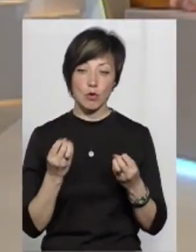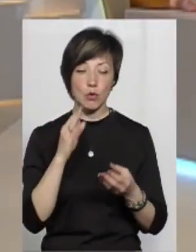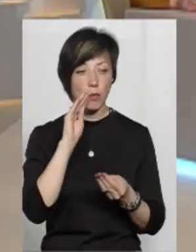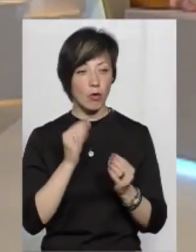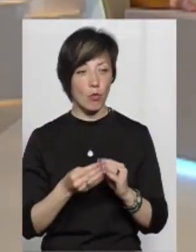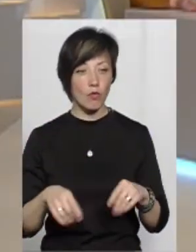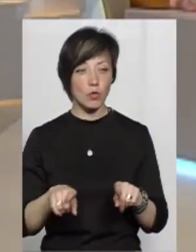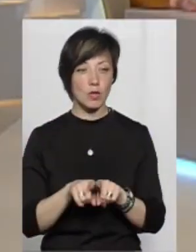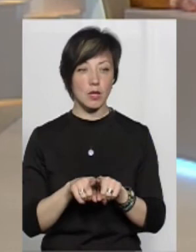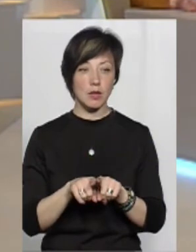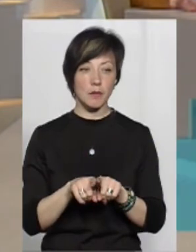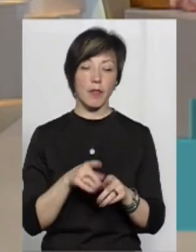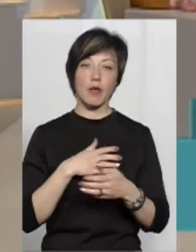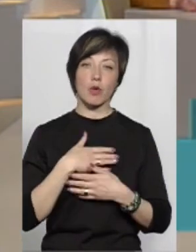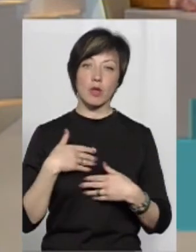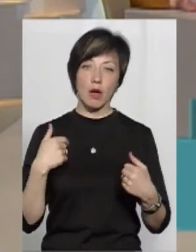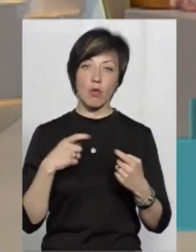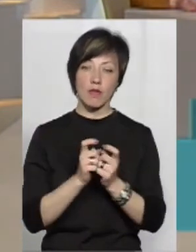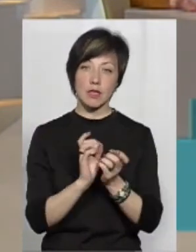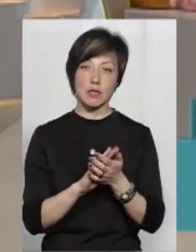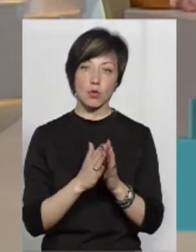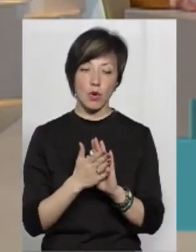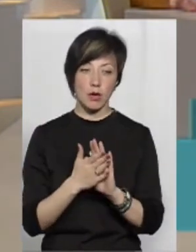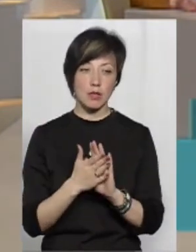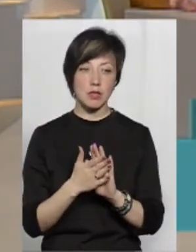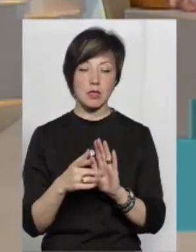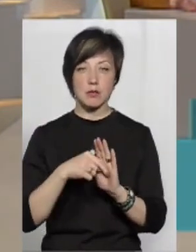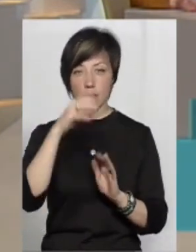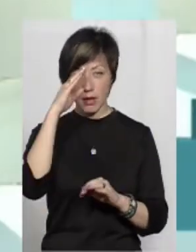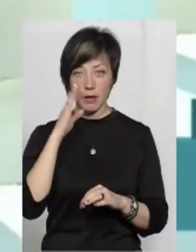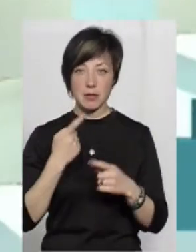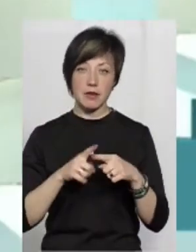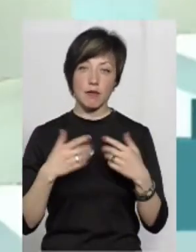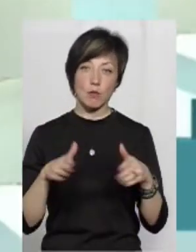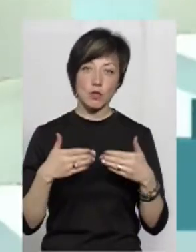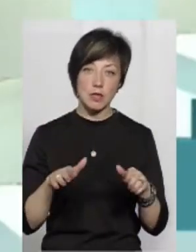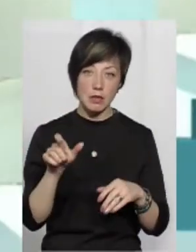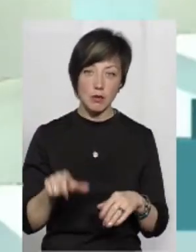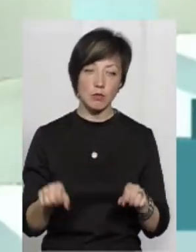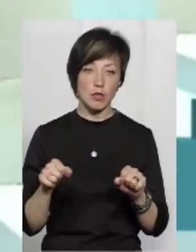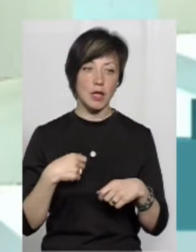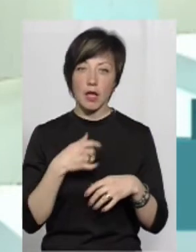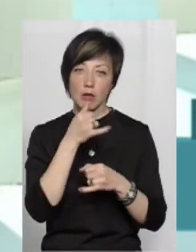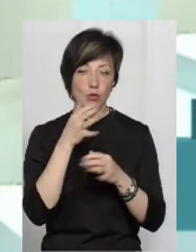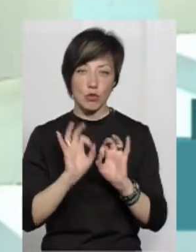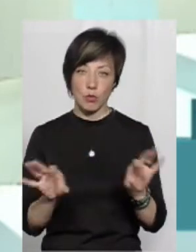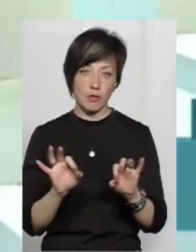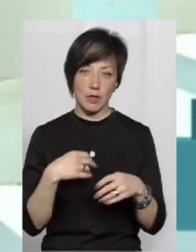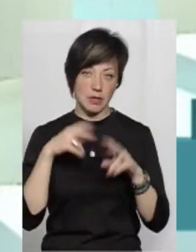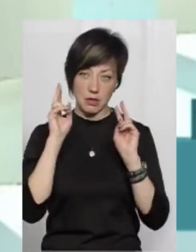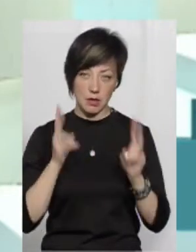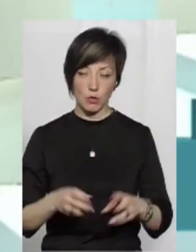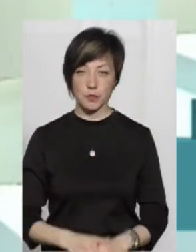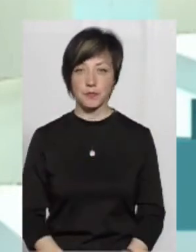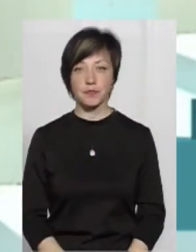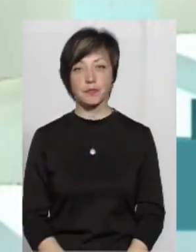приховує такі, вони не хочуть йти на конфліктні ситуації з батьками. Це випускник, можливо, там, ну, я не можу коментувати, тому що